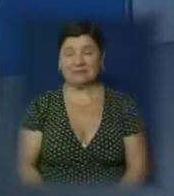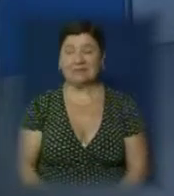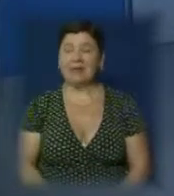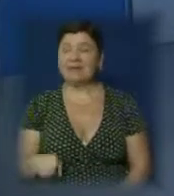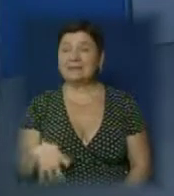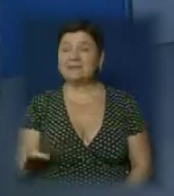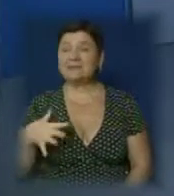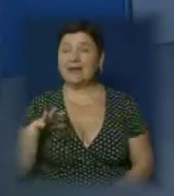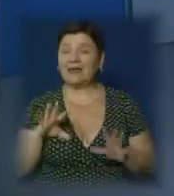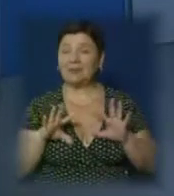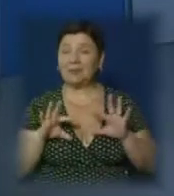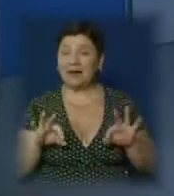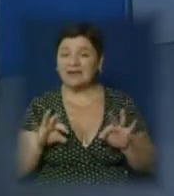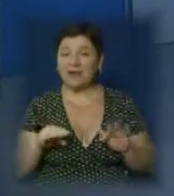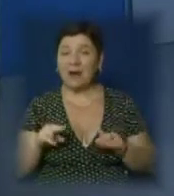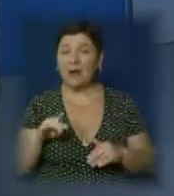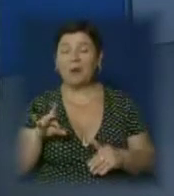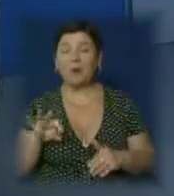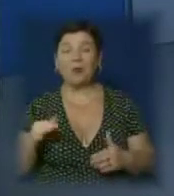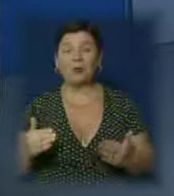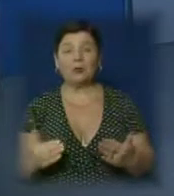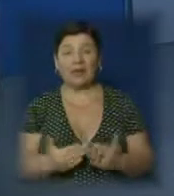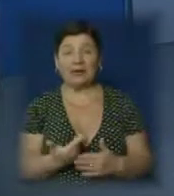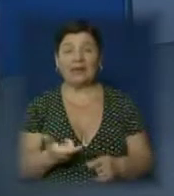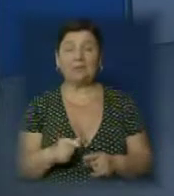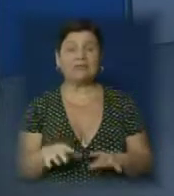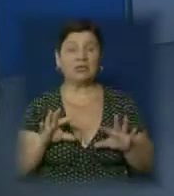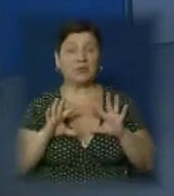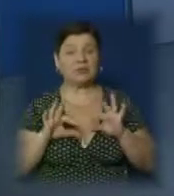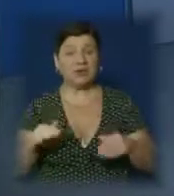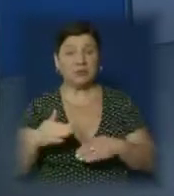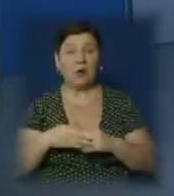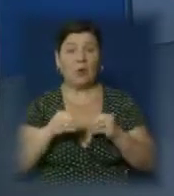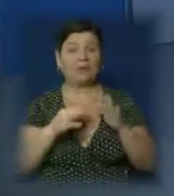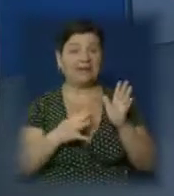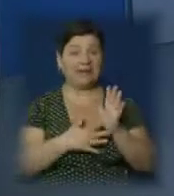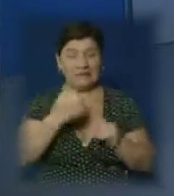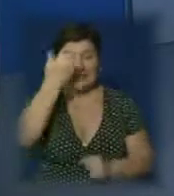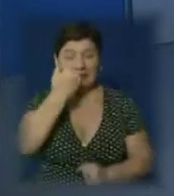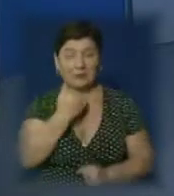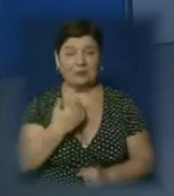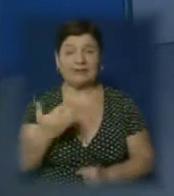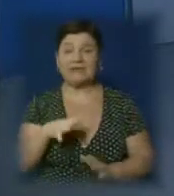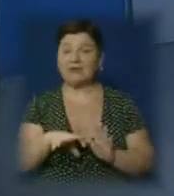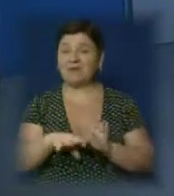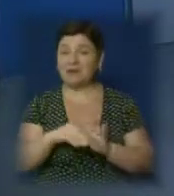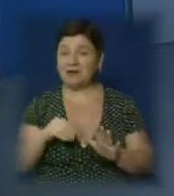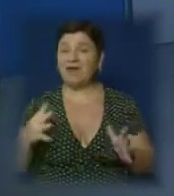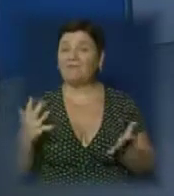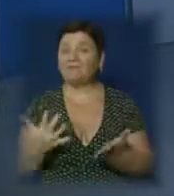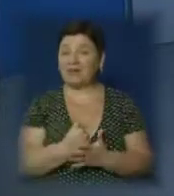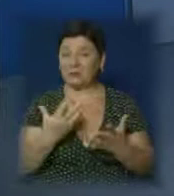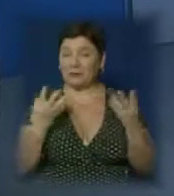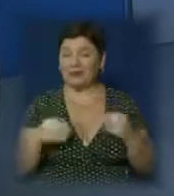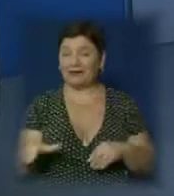Наразі це вся інформація про нове. І більше розкажемо вже у вечірньому випуску о 19-тій. Дякуємо за ваш вибір. Вдалого вам дня